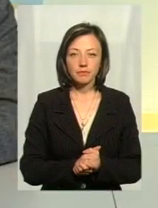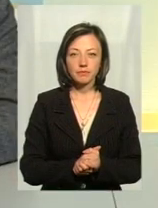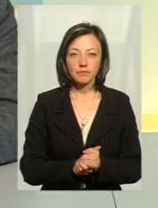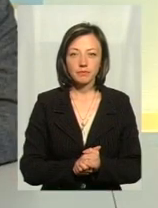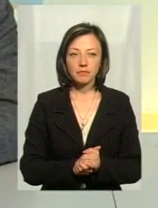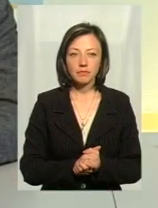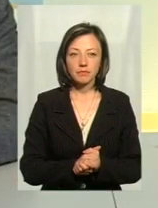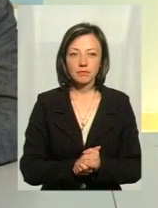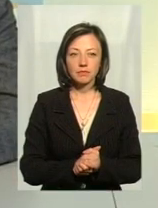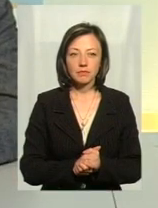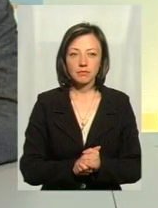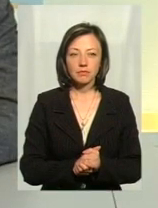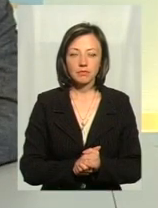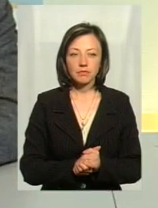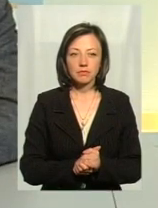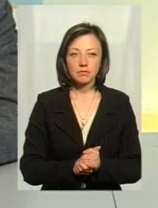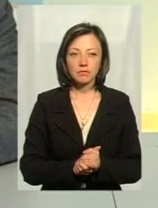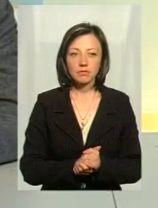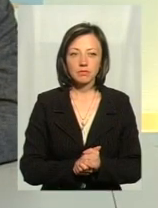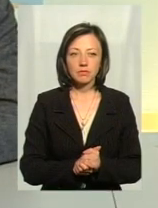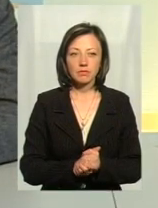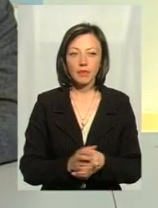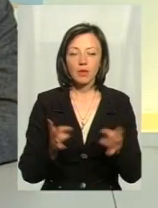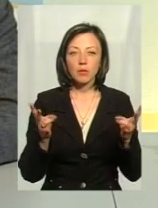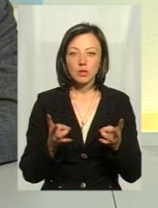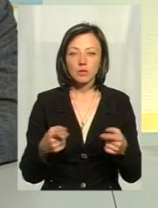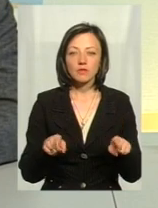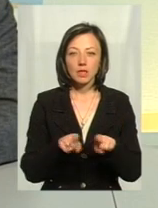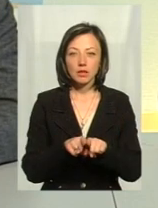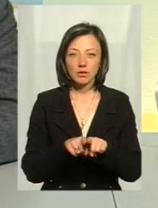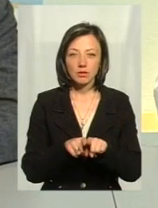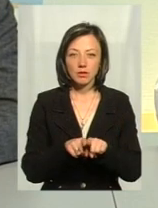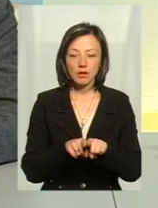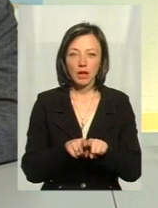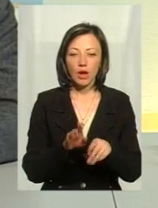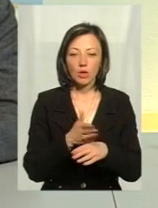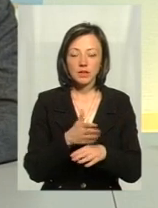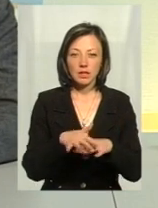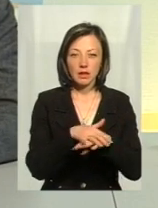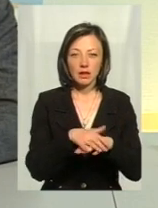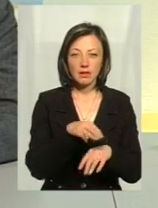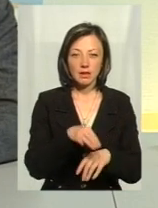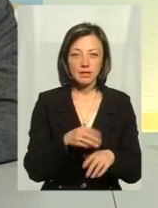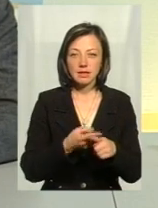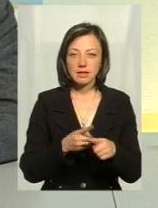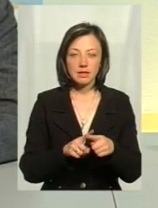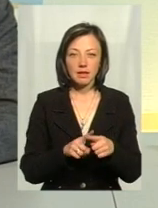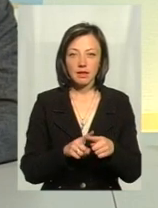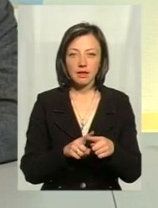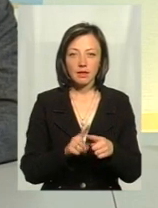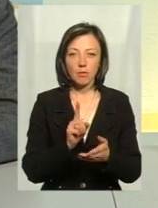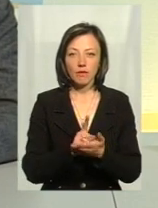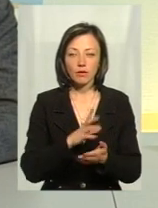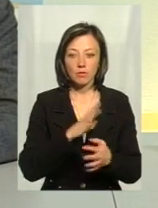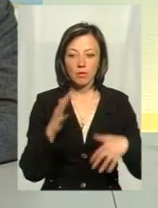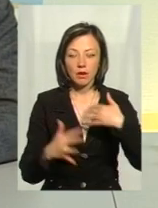Якщо підвести такі підсуми, то потрібно все-таки розділити на ринку таксі, це не повинен